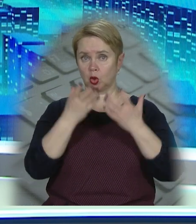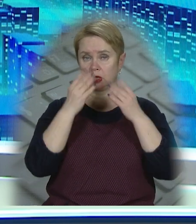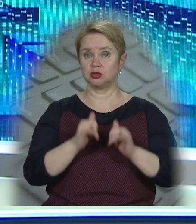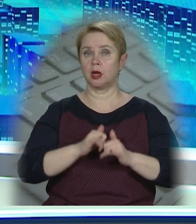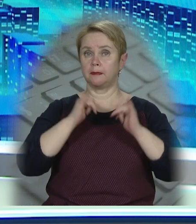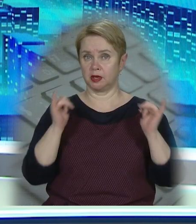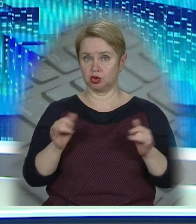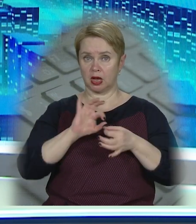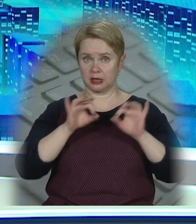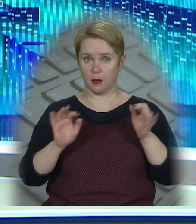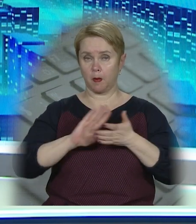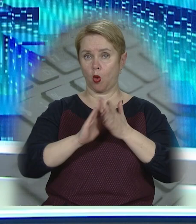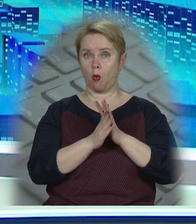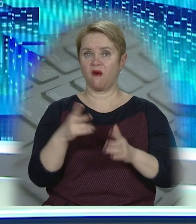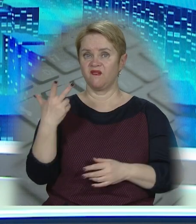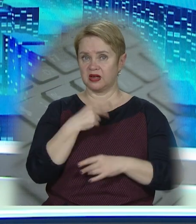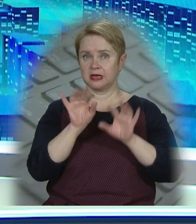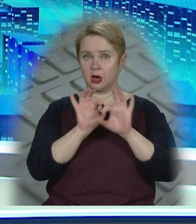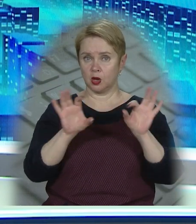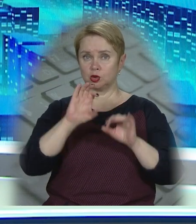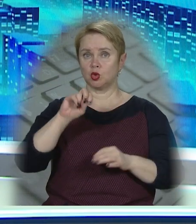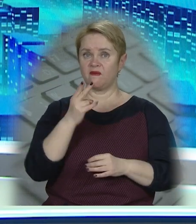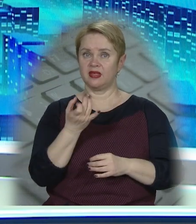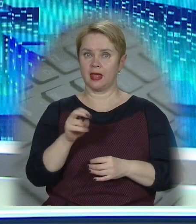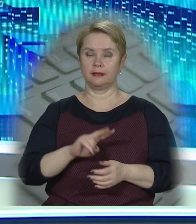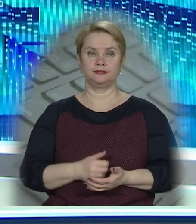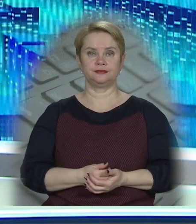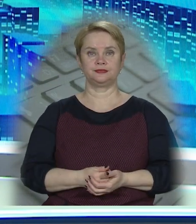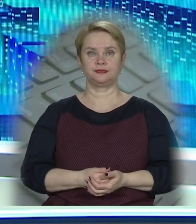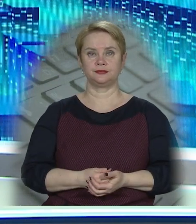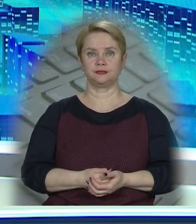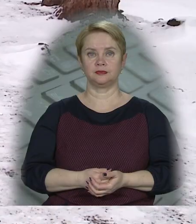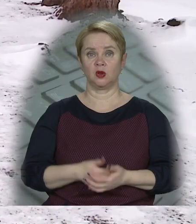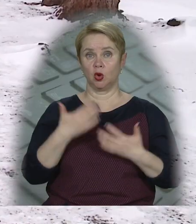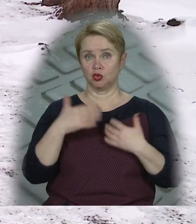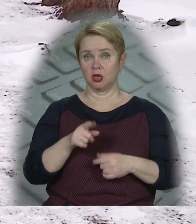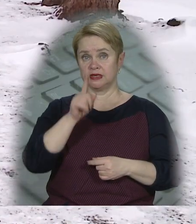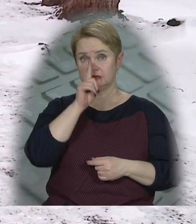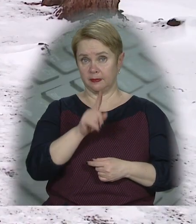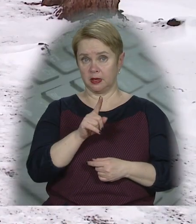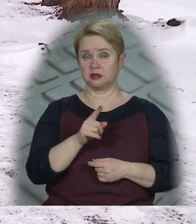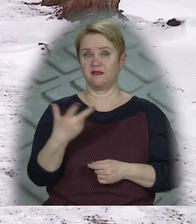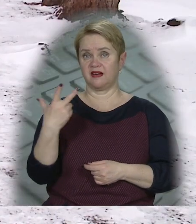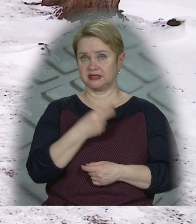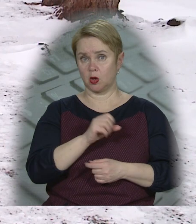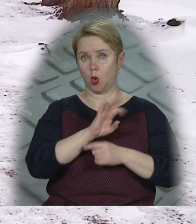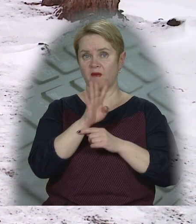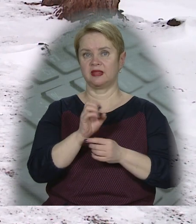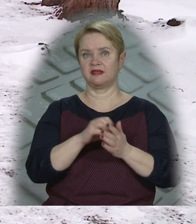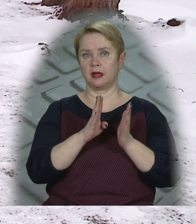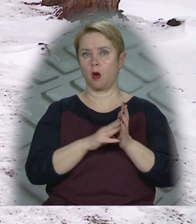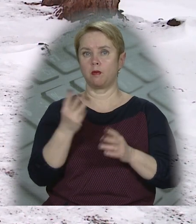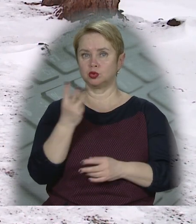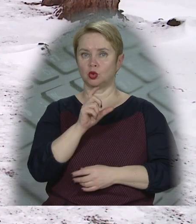щоденно більше. Детально про умову вакцинації розповість Софія Куценко. Вже за місяць Олена вакцинується від